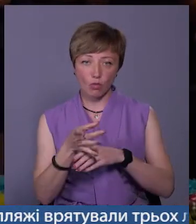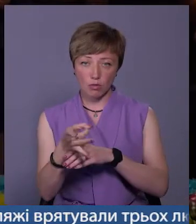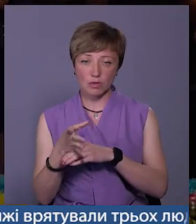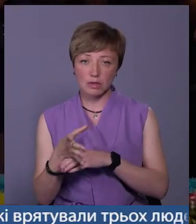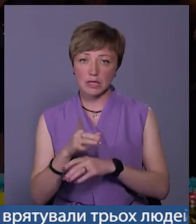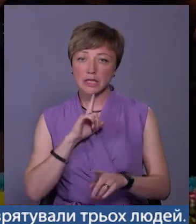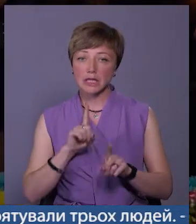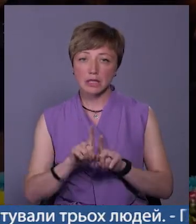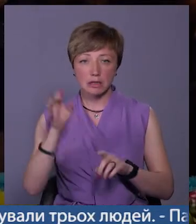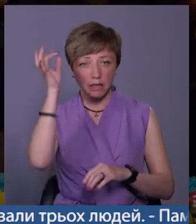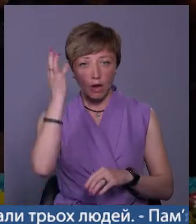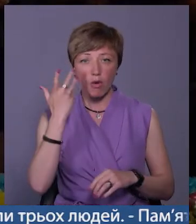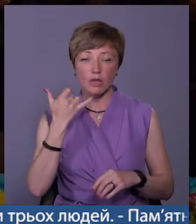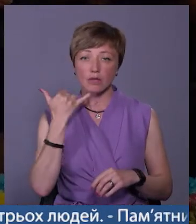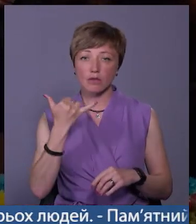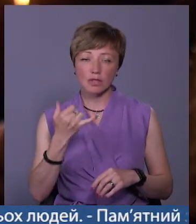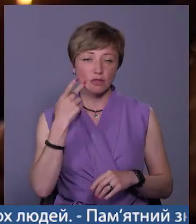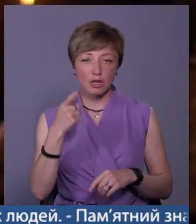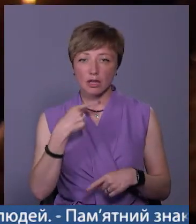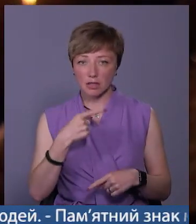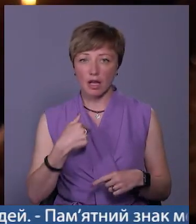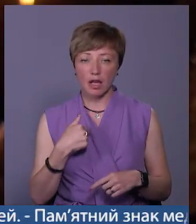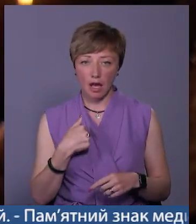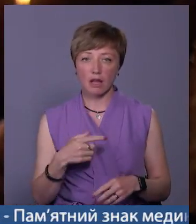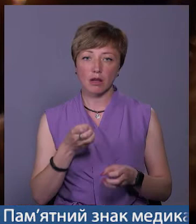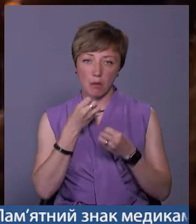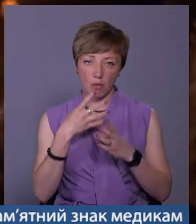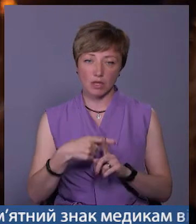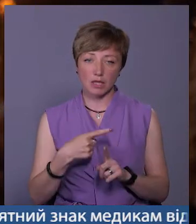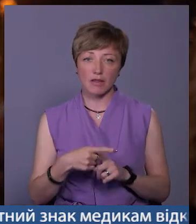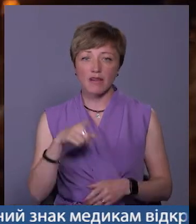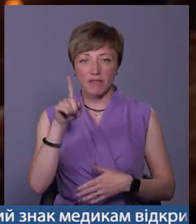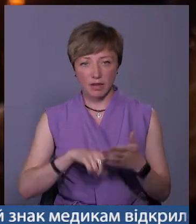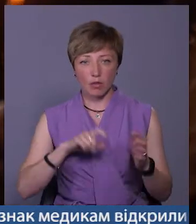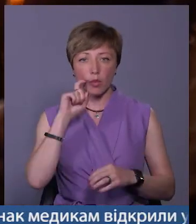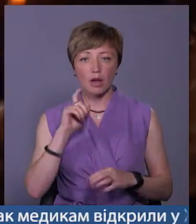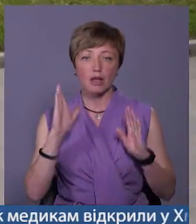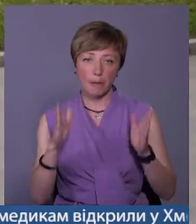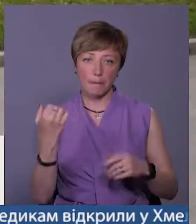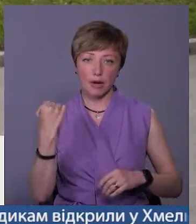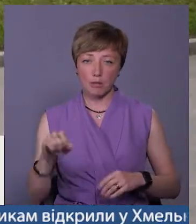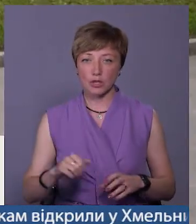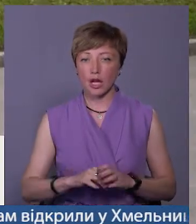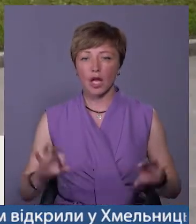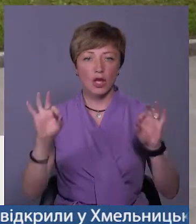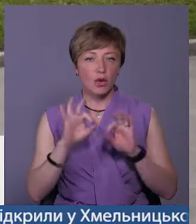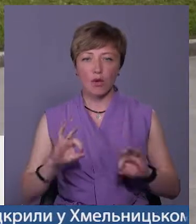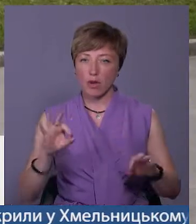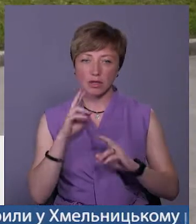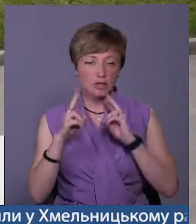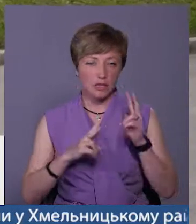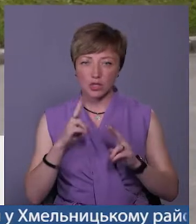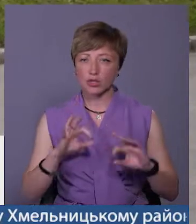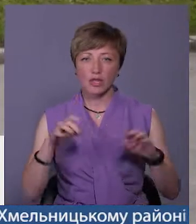Сестра героя згадує, коли телефонував, завжди казав «я на позитиві» і вірив «Україна переможе». Ніколи не скигли, нічого не